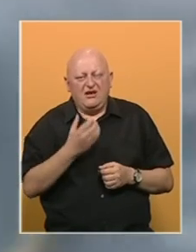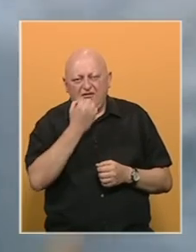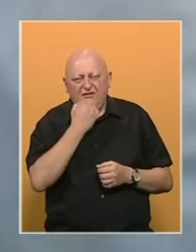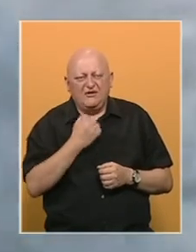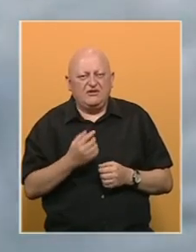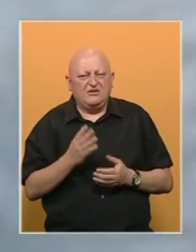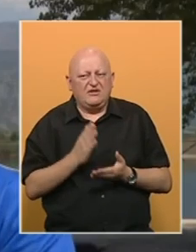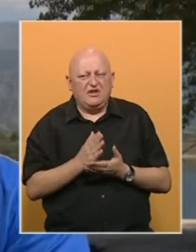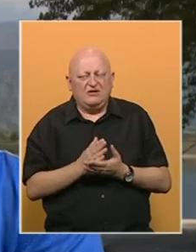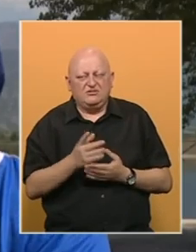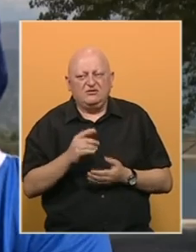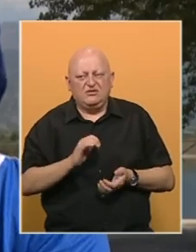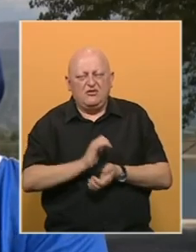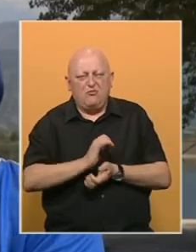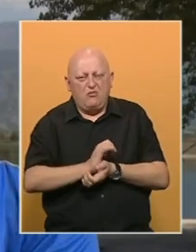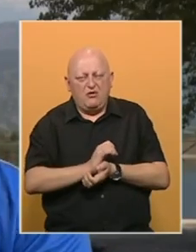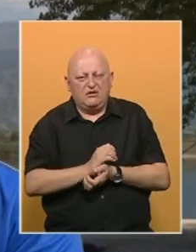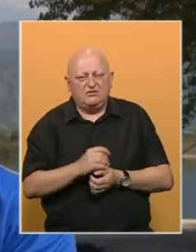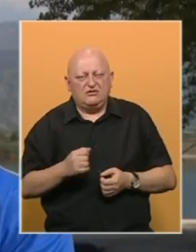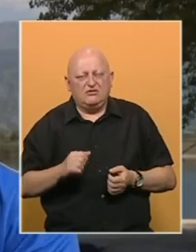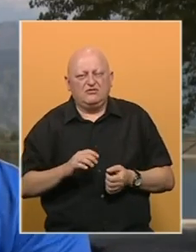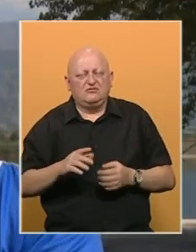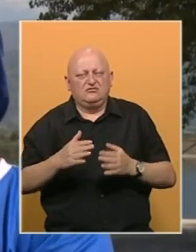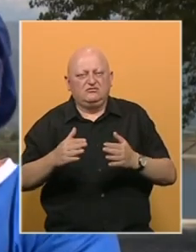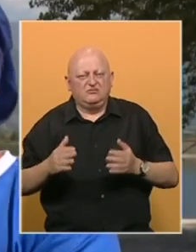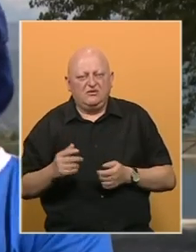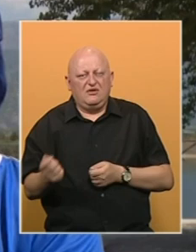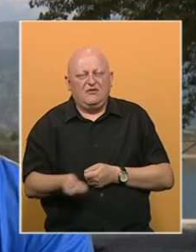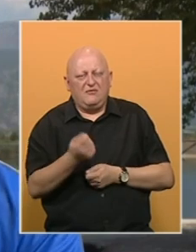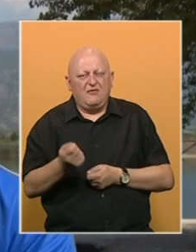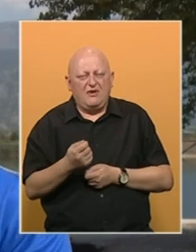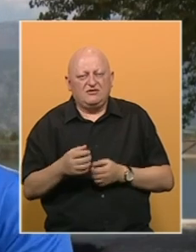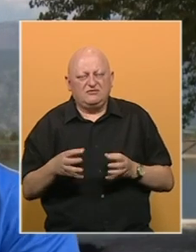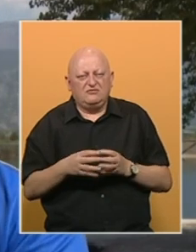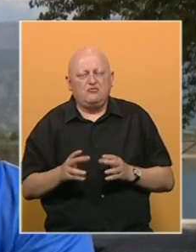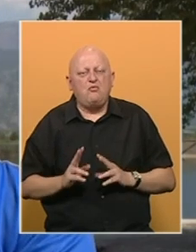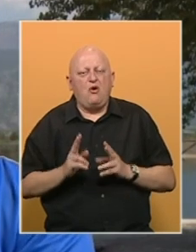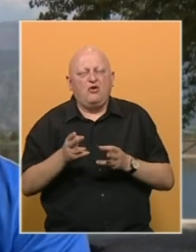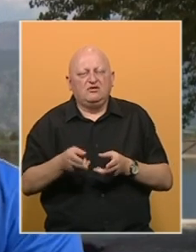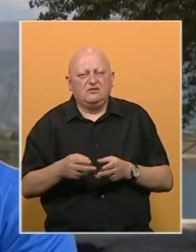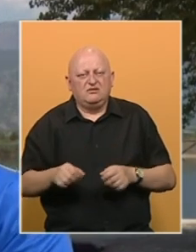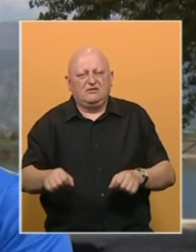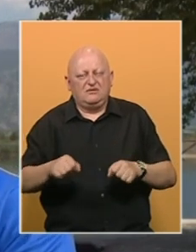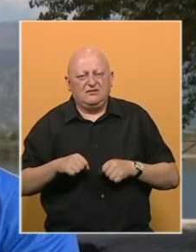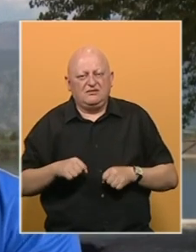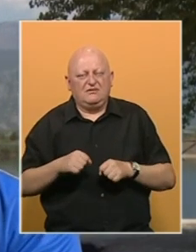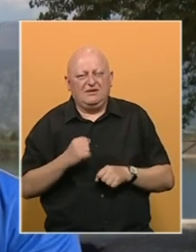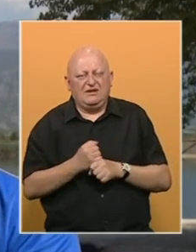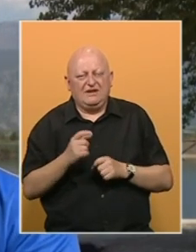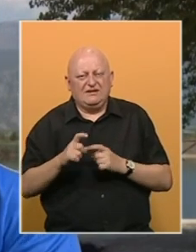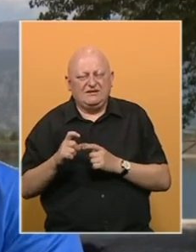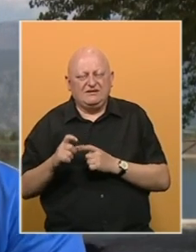način. Gdje smo posudili gumenjak, znači dva trgasne postrobe, Mostari, vesla od HGSS-a